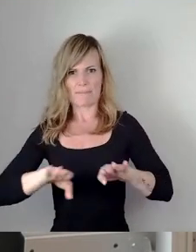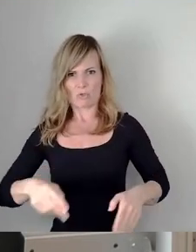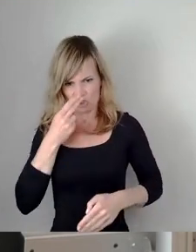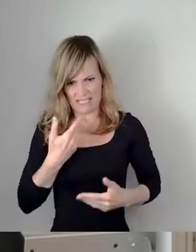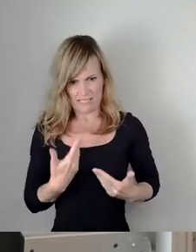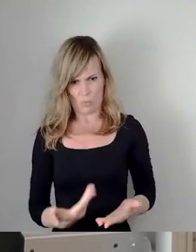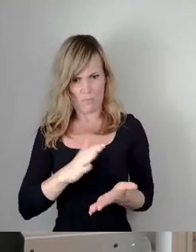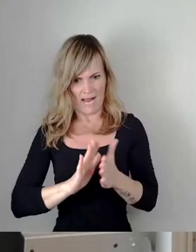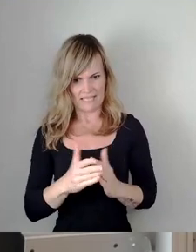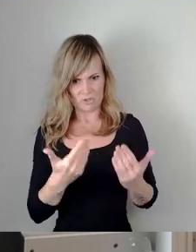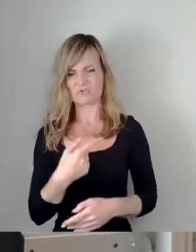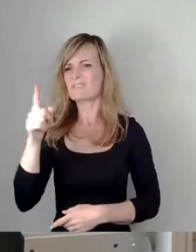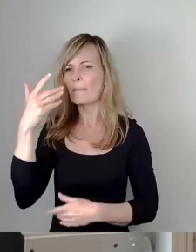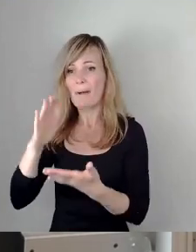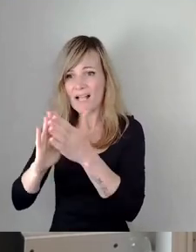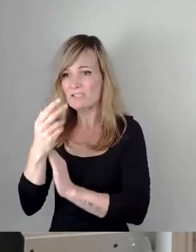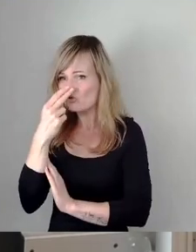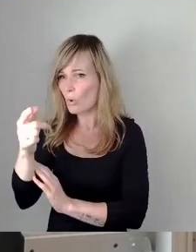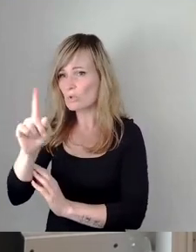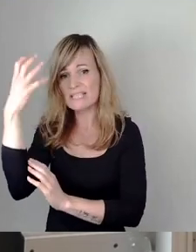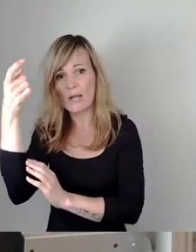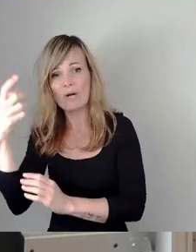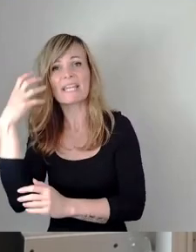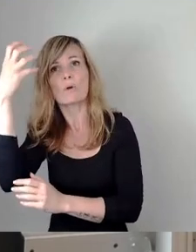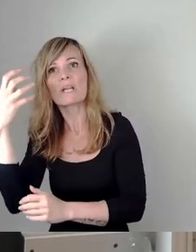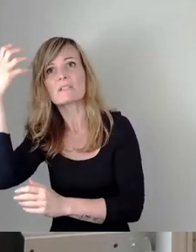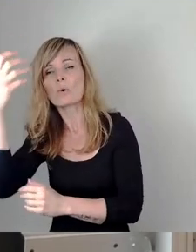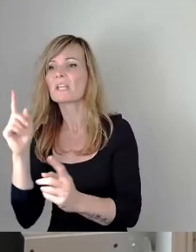orientieren. Nicht an Ihren theoretischen Gesprächszirkeln.